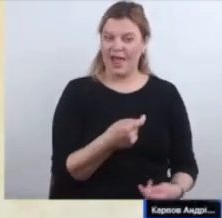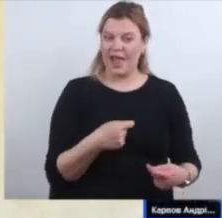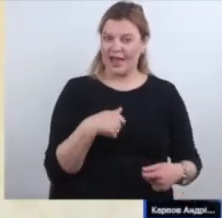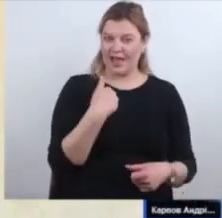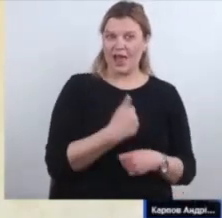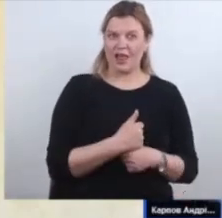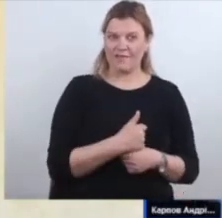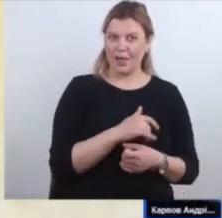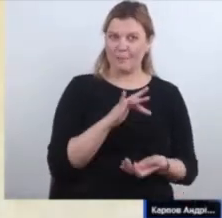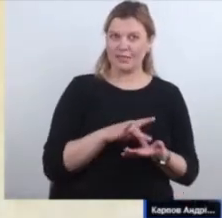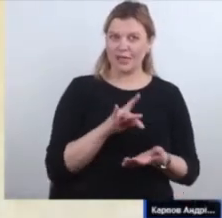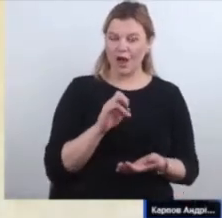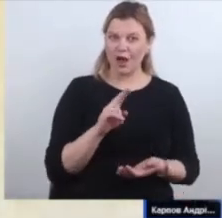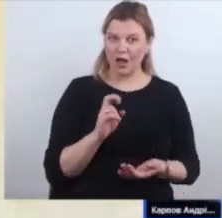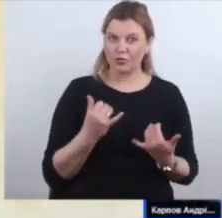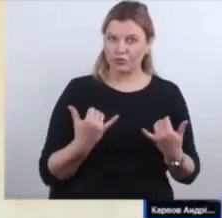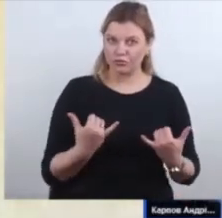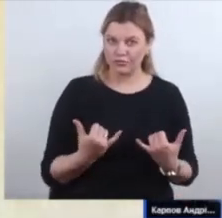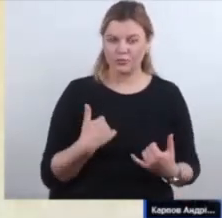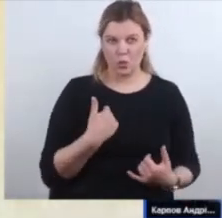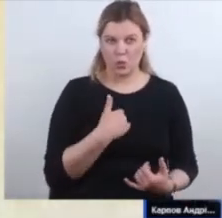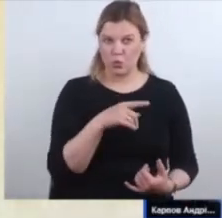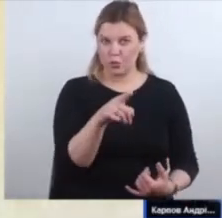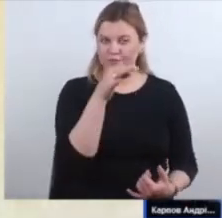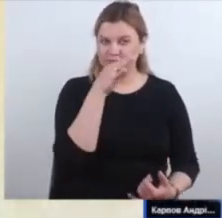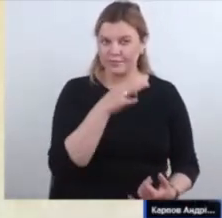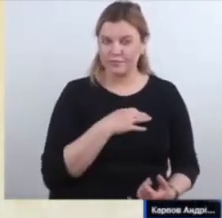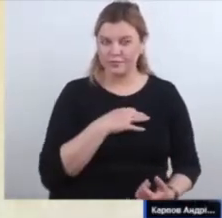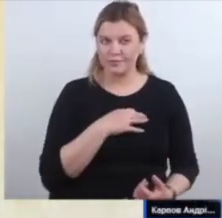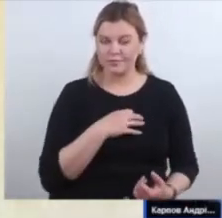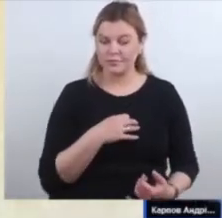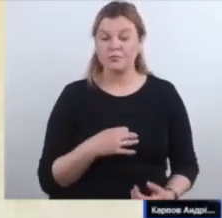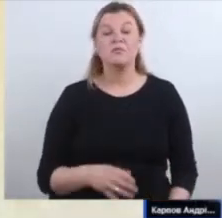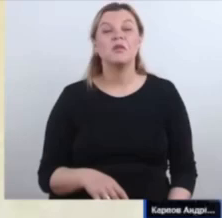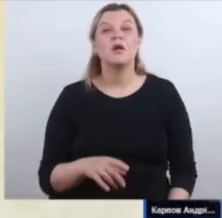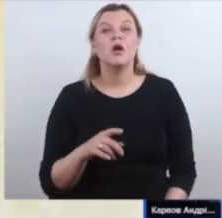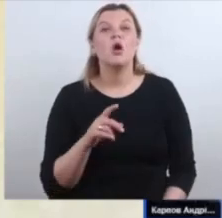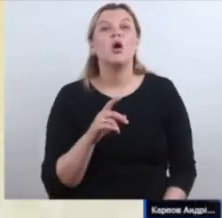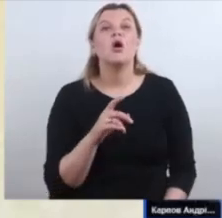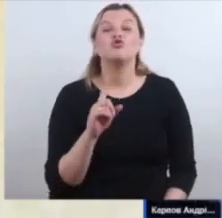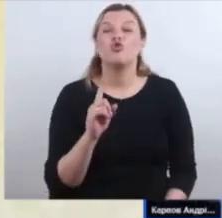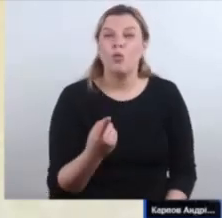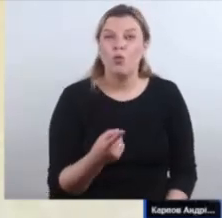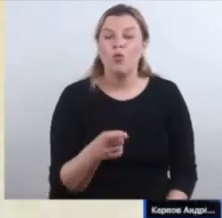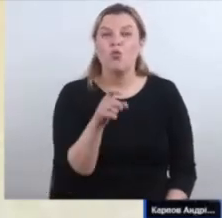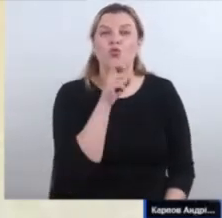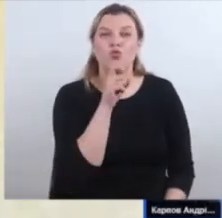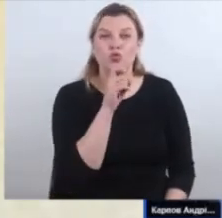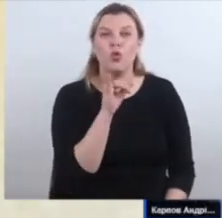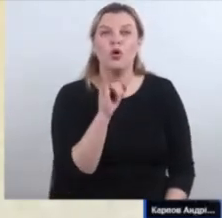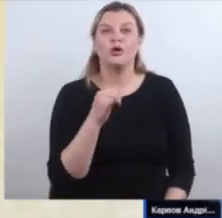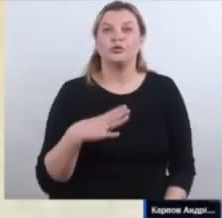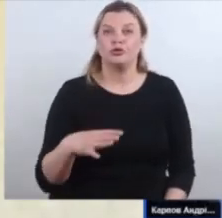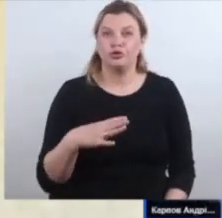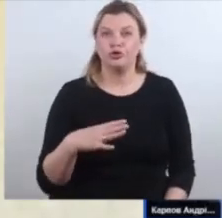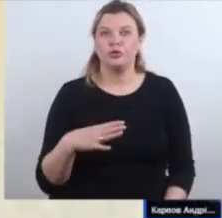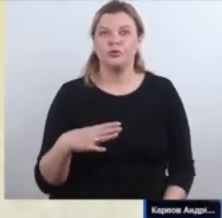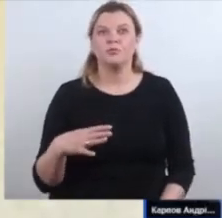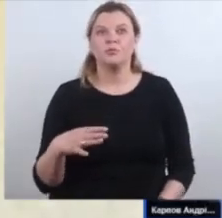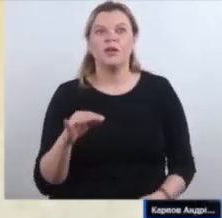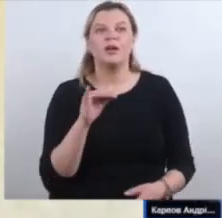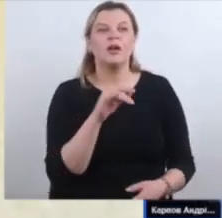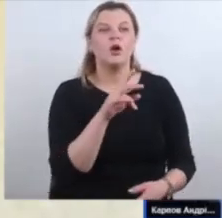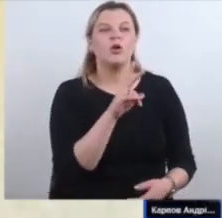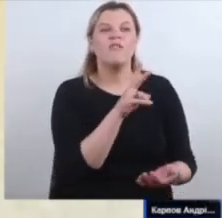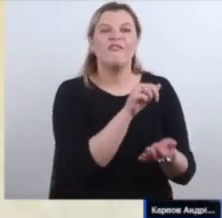зараз, і хотів би, щоб ви прокоментували, чому, хто і за чією вказівкою видалив відеозапис